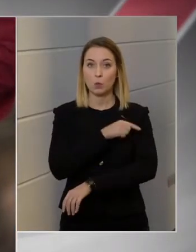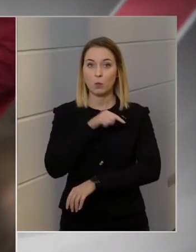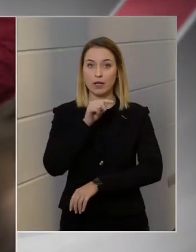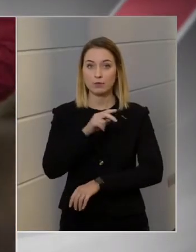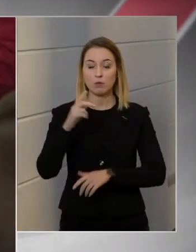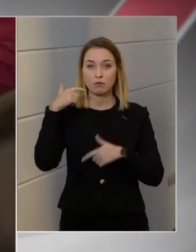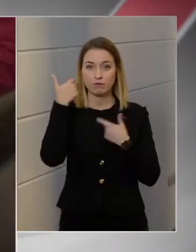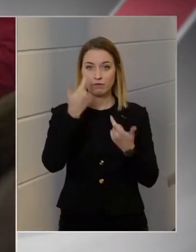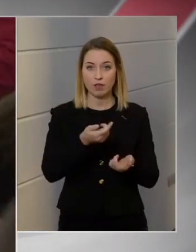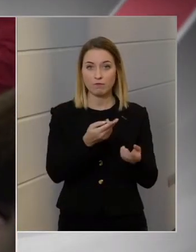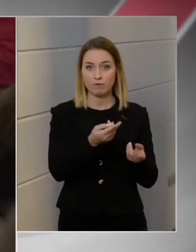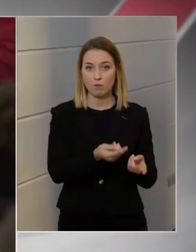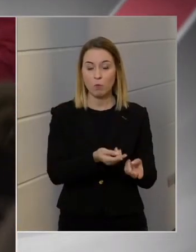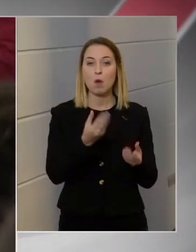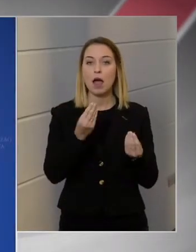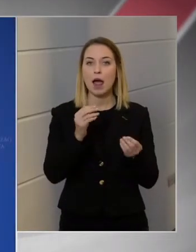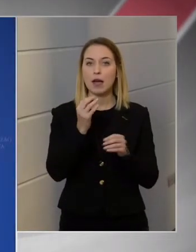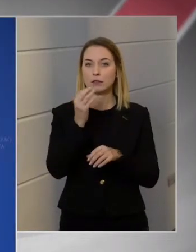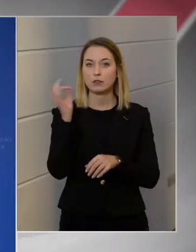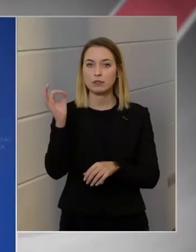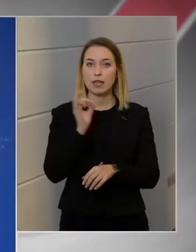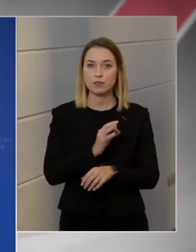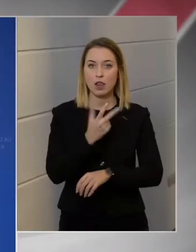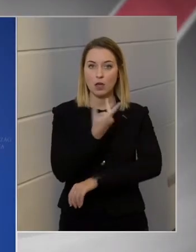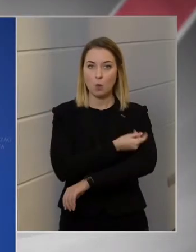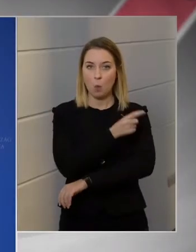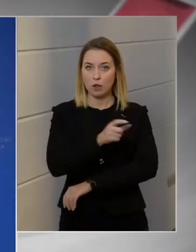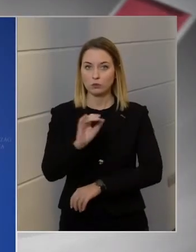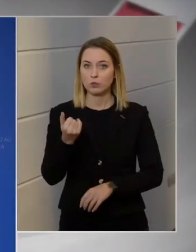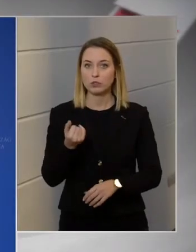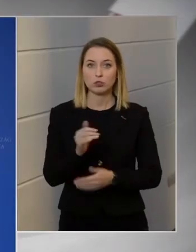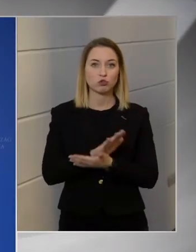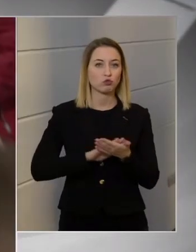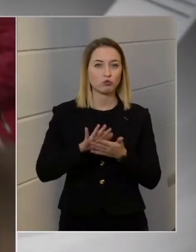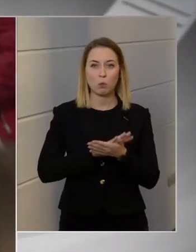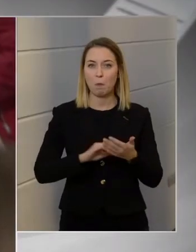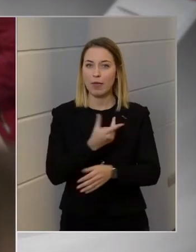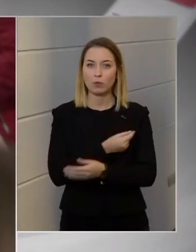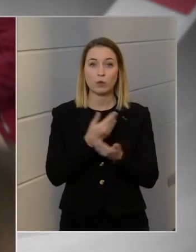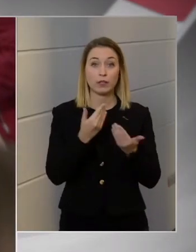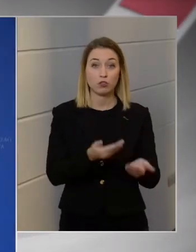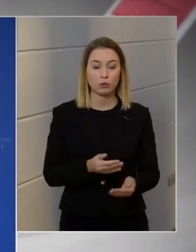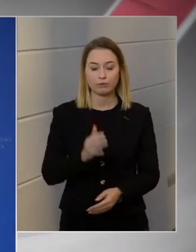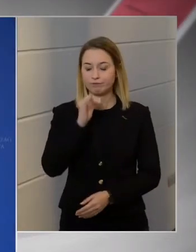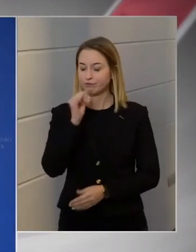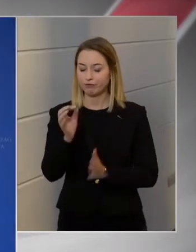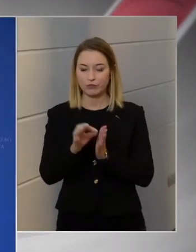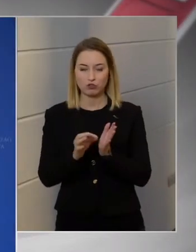fekvők hány százaléka oltott, és milyen oltást kapott? Nincs ilyen adatunk. Nem kellene ezeket gyűjteni?